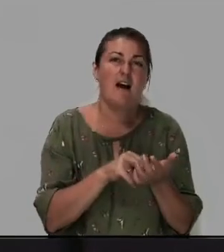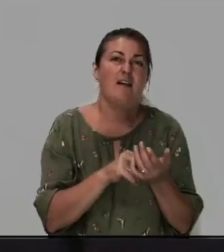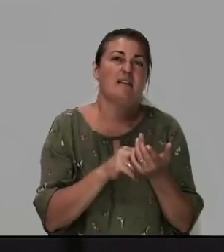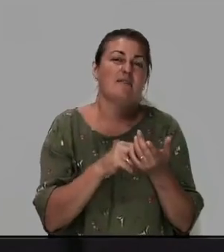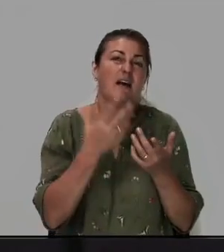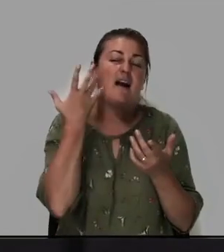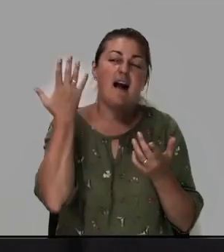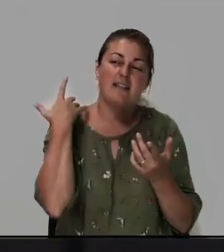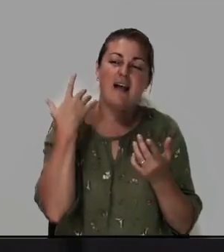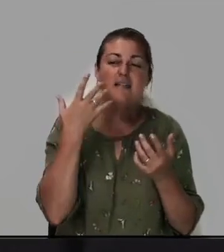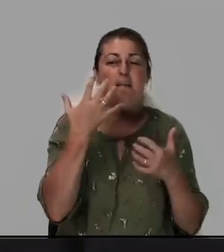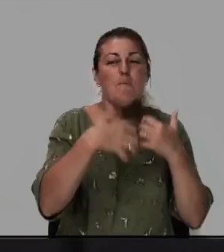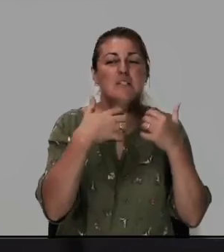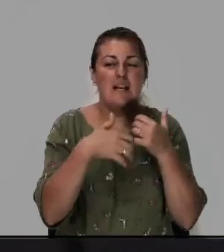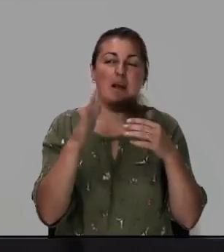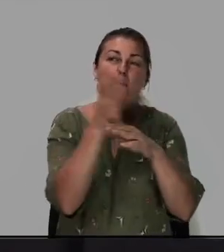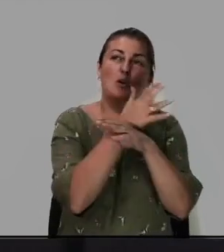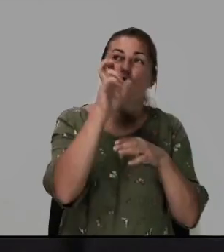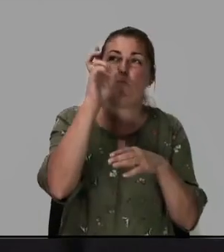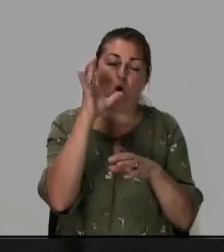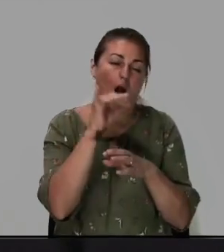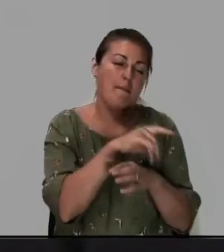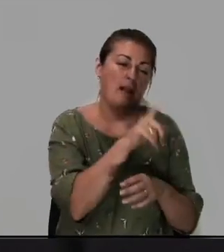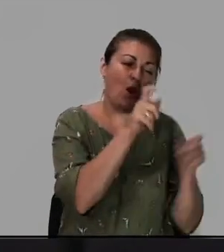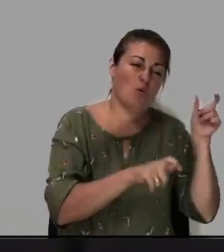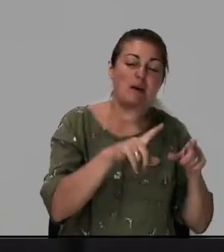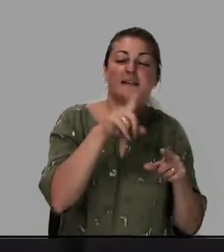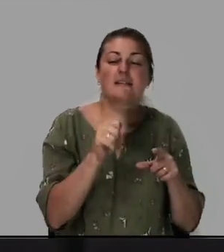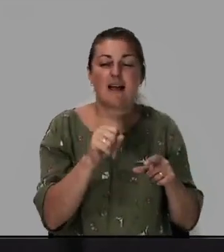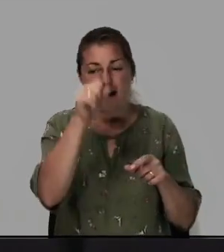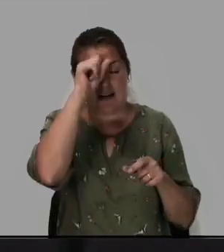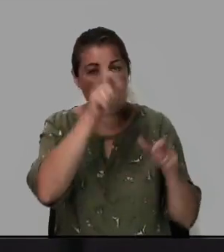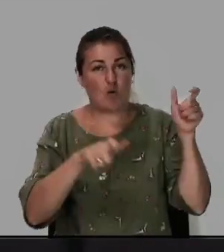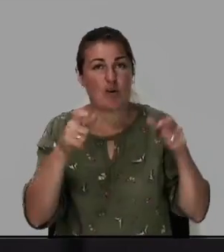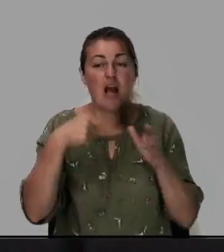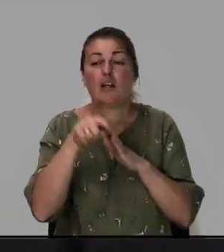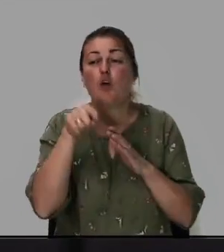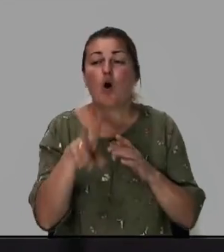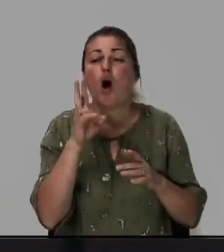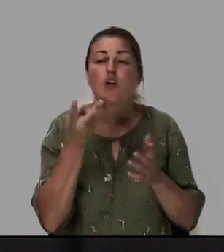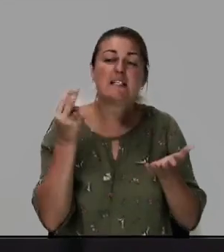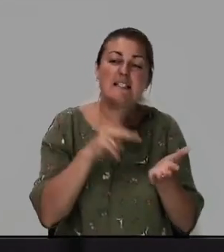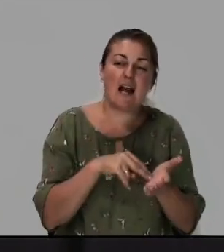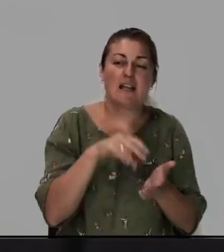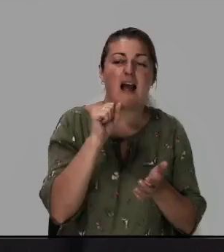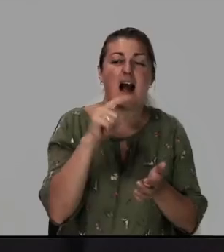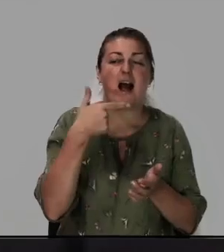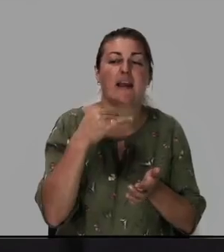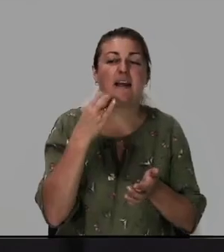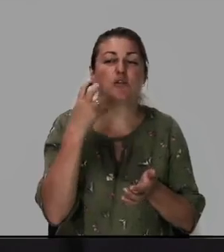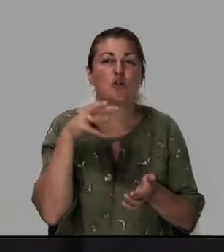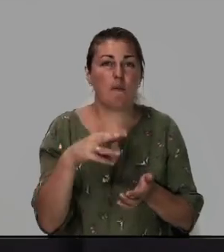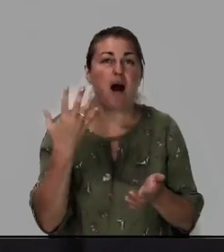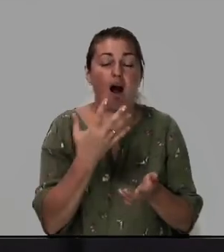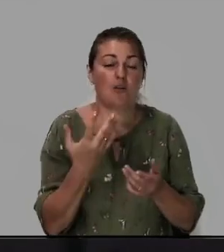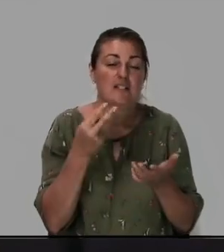посредником между Богом и нами, людьми, за грехи людей. Тот, который станет агнцем, который станет